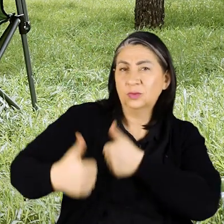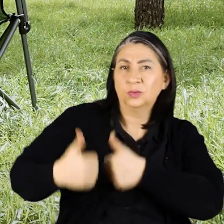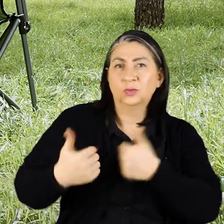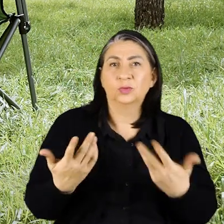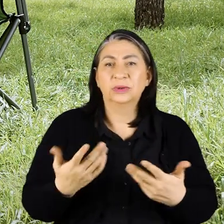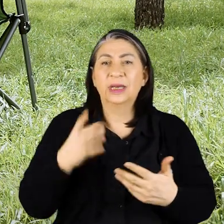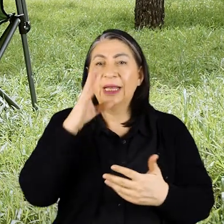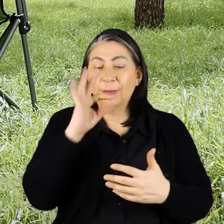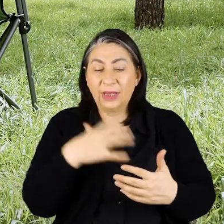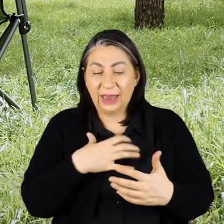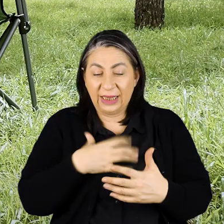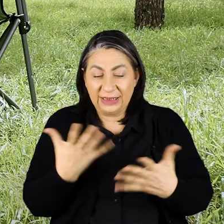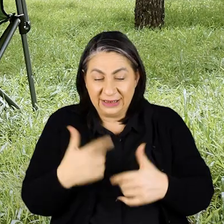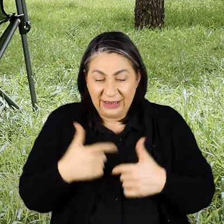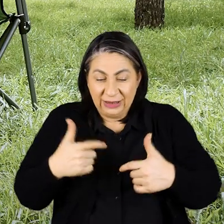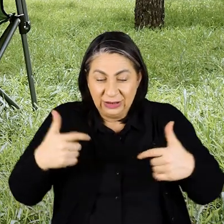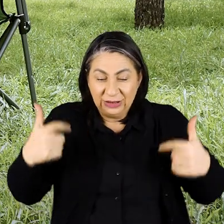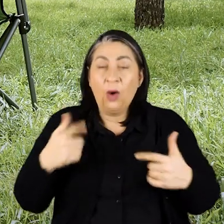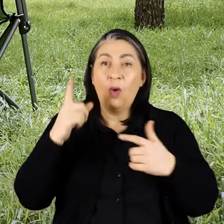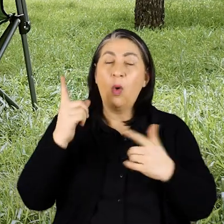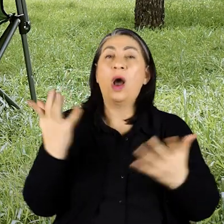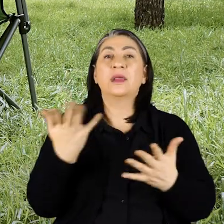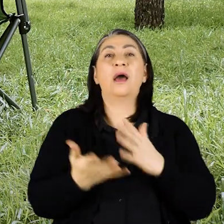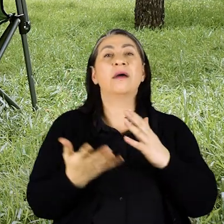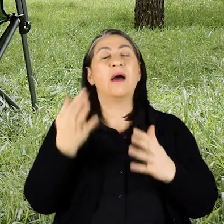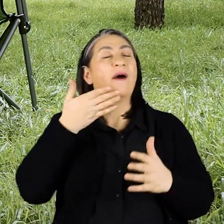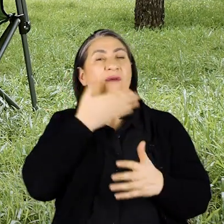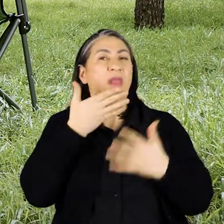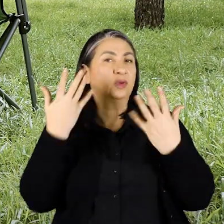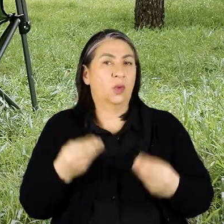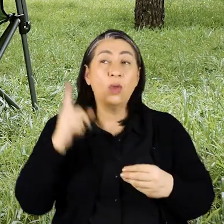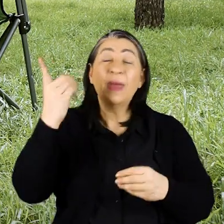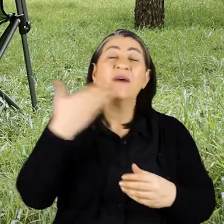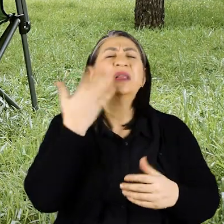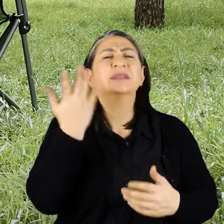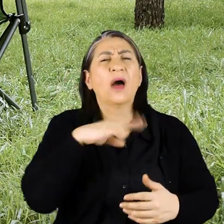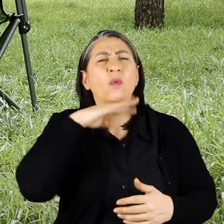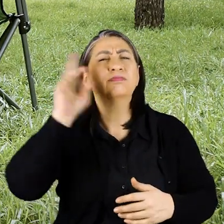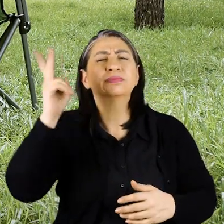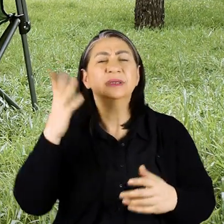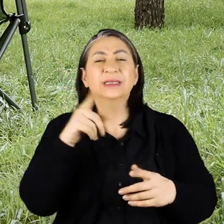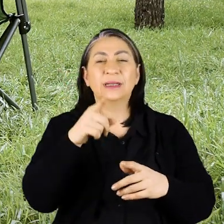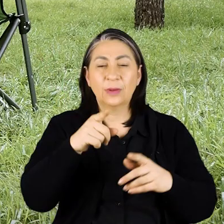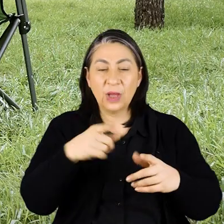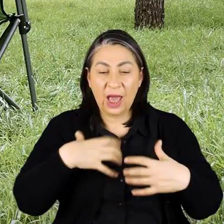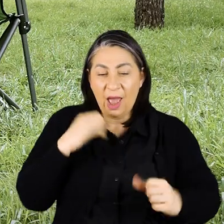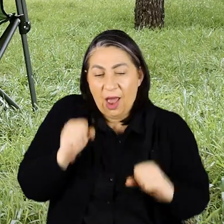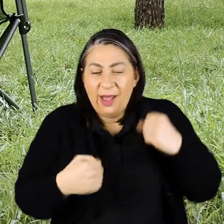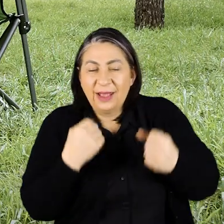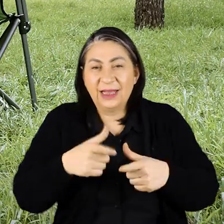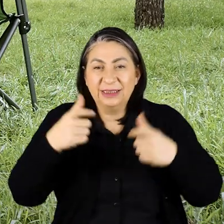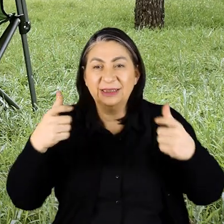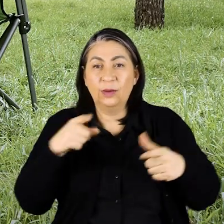Yani kim kendine ne kadar yatırım yaparsa O kadar geri dönüş alıyor Bir de onların bir avantajı da şu sanırım Senin burada mobiliteni geliştirmem için